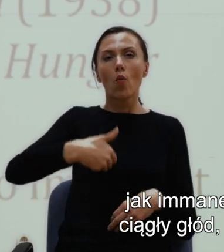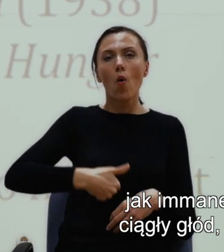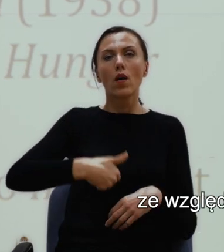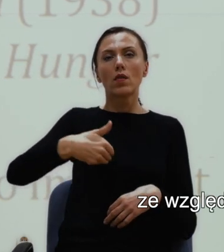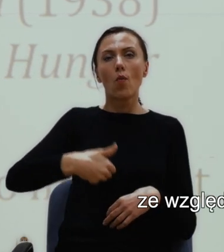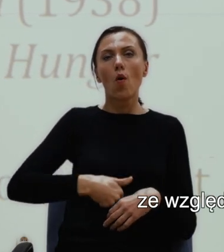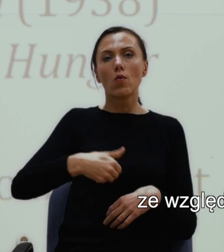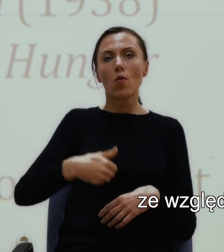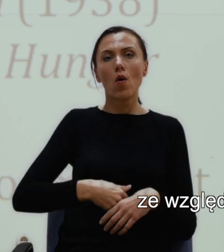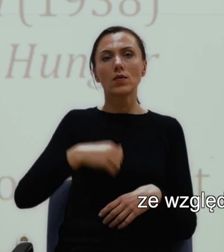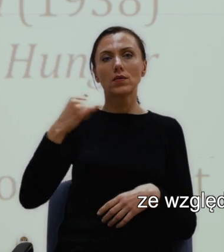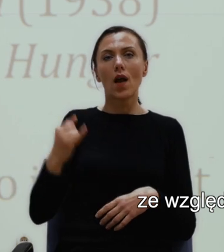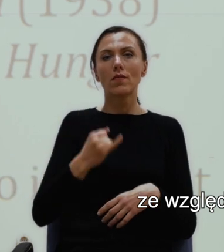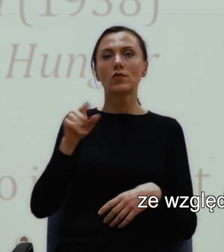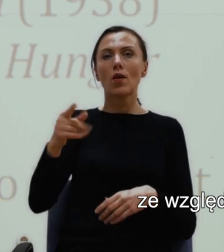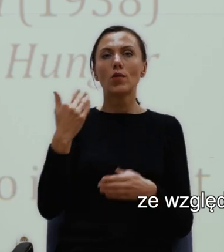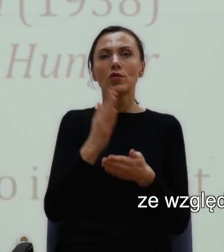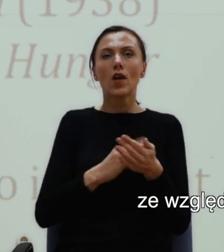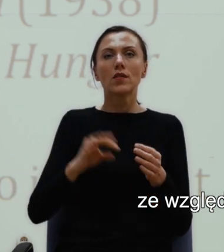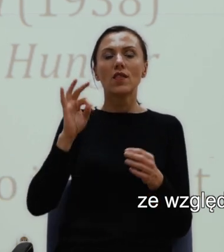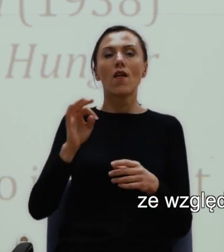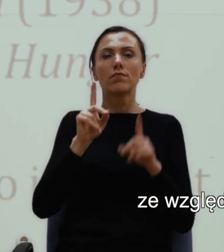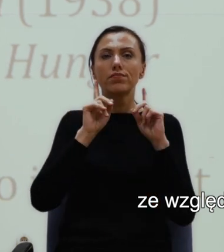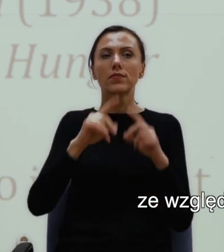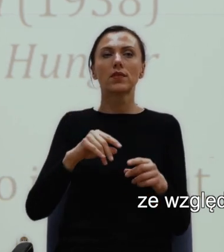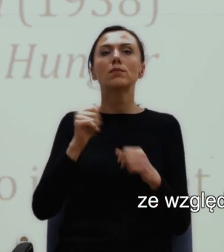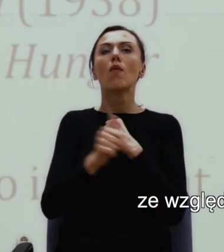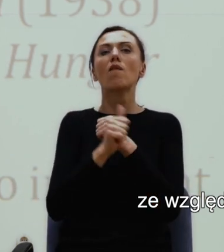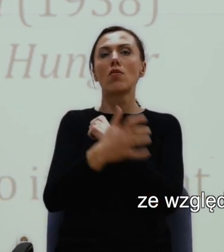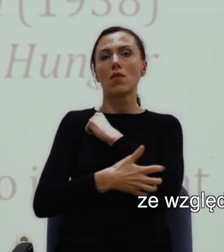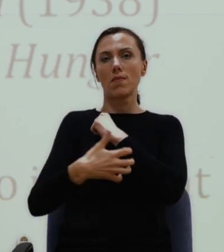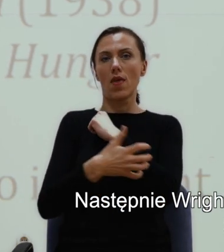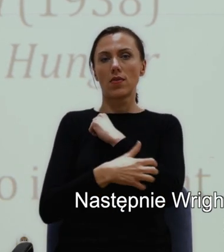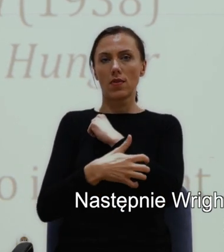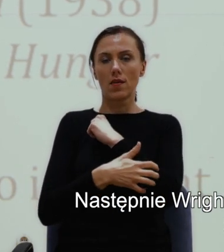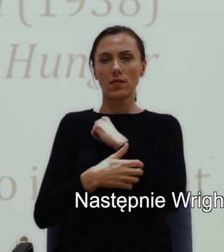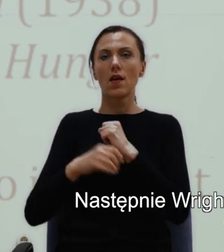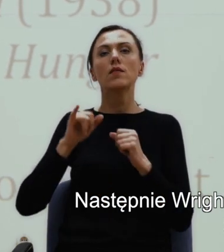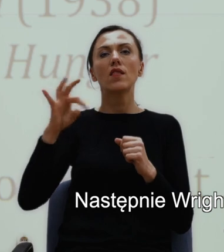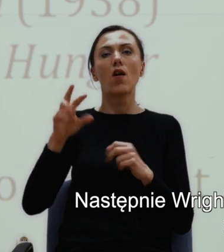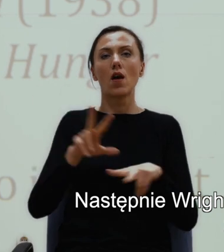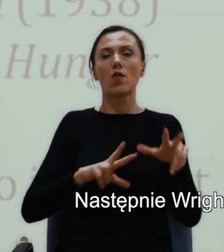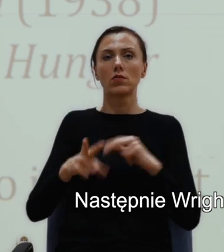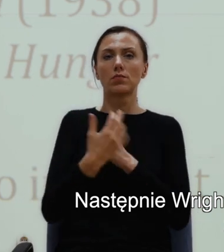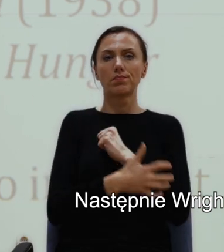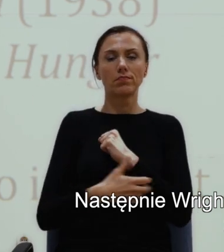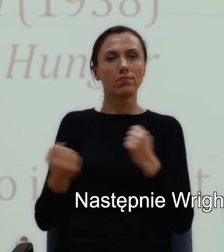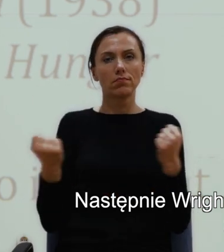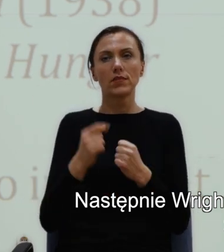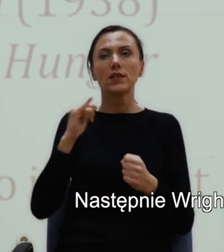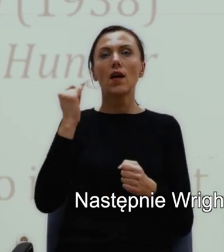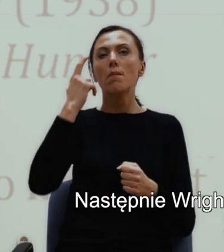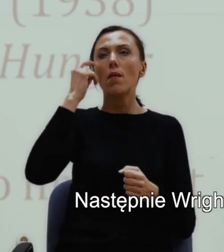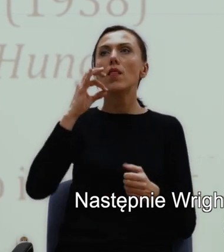rzeczywistości ze względu na biedę, w której żyła jego rodzina. Następnie Wright